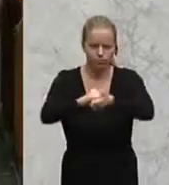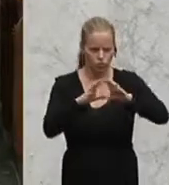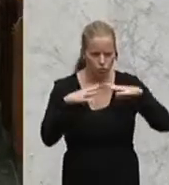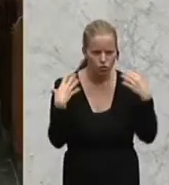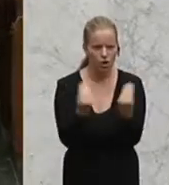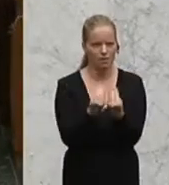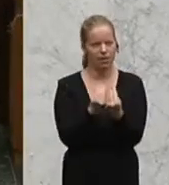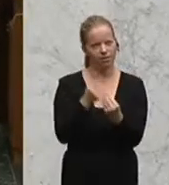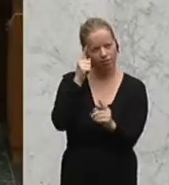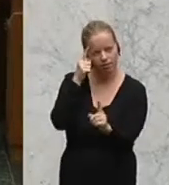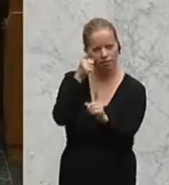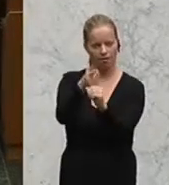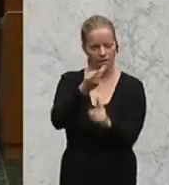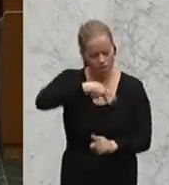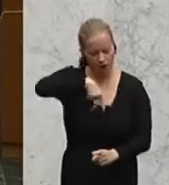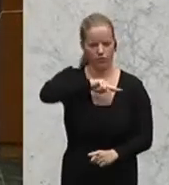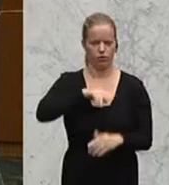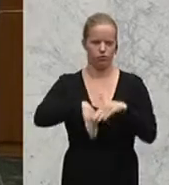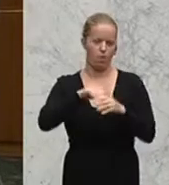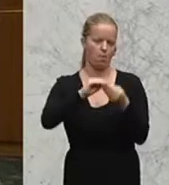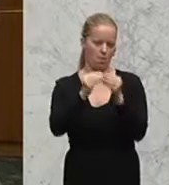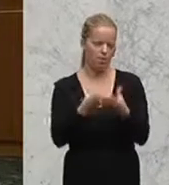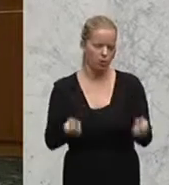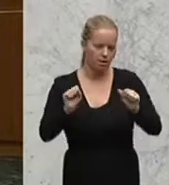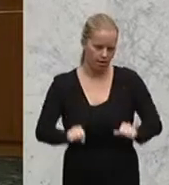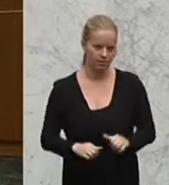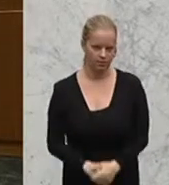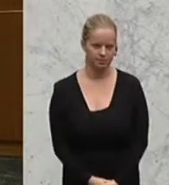pragmatisch und mit Verantwortung können wir dieses Problem auch lösen.